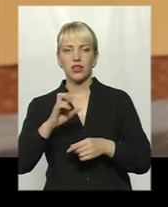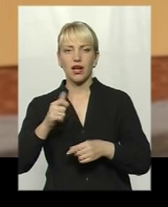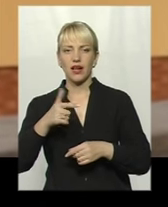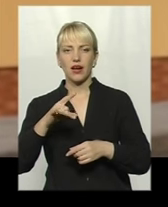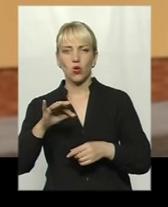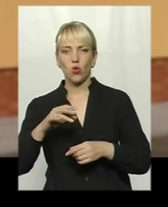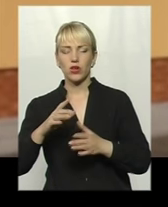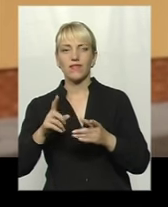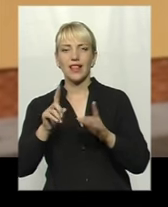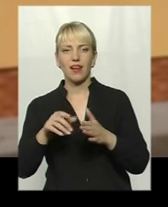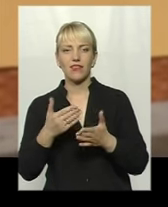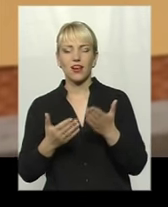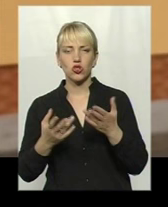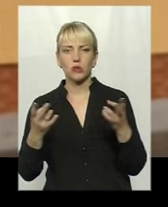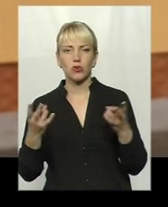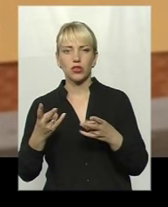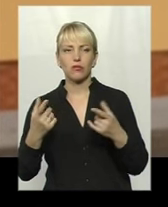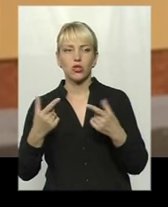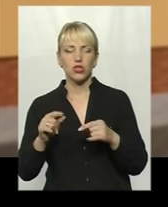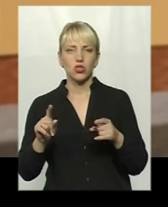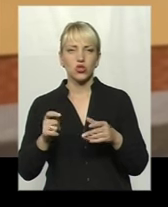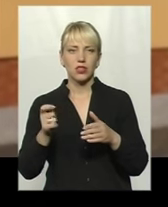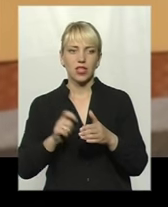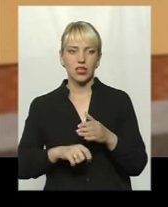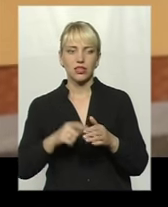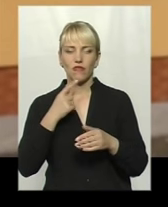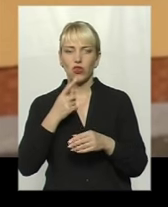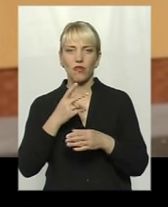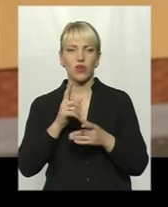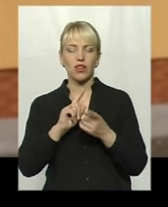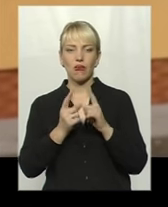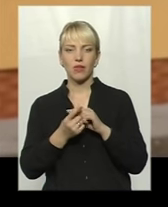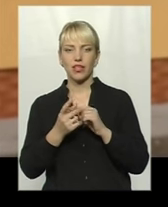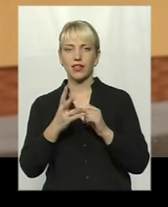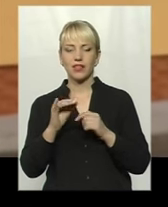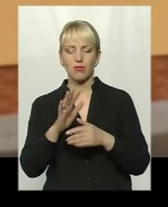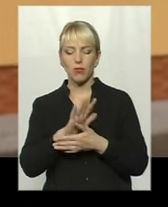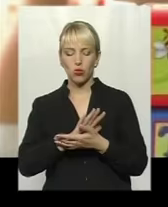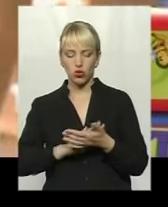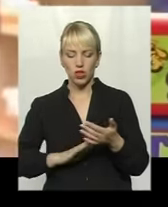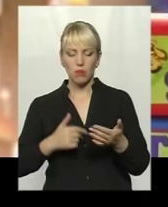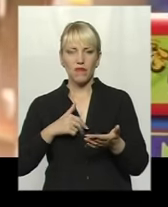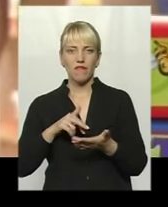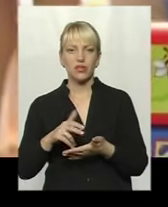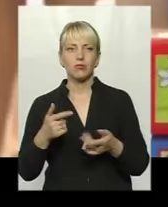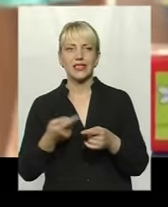потрібно щось десь закрити, вона навпаки каже ні, ми продовжимо, ми вийдемо якось з цієї ситуації.